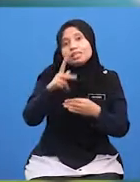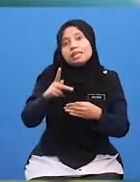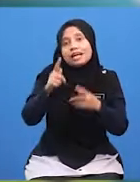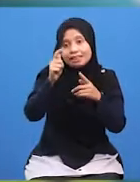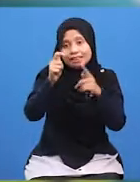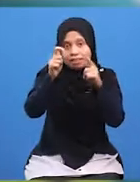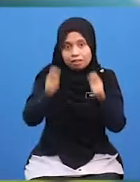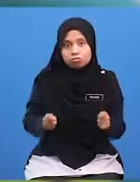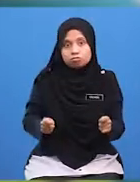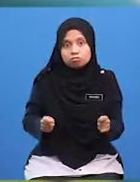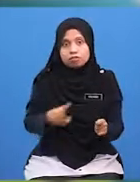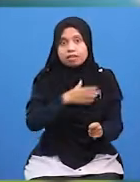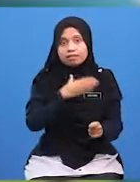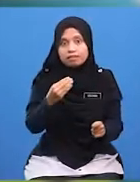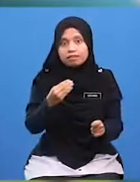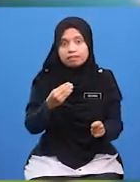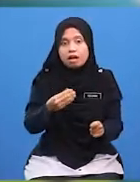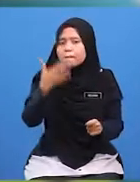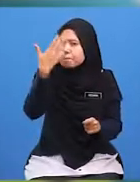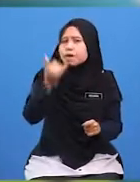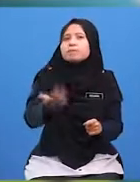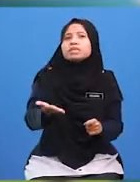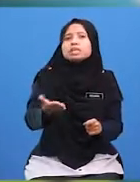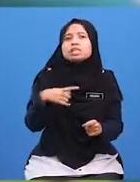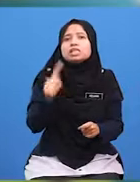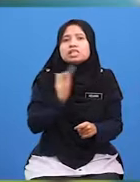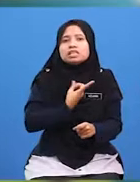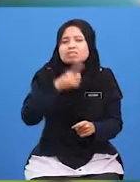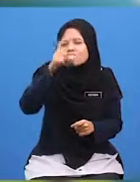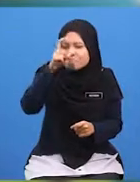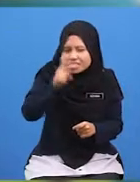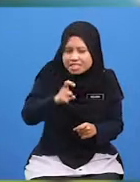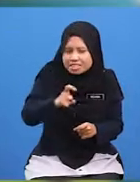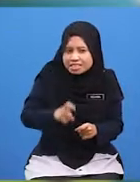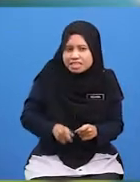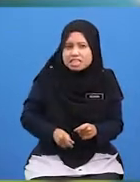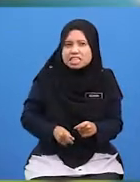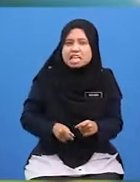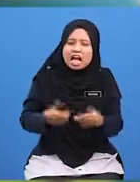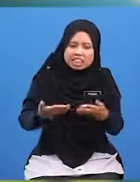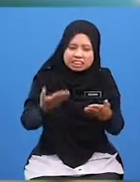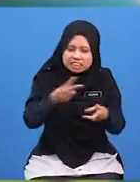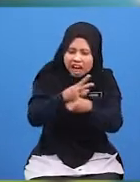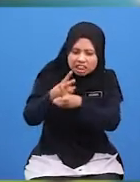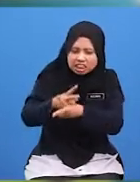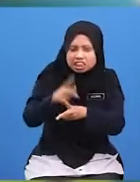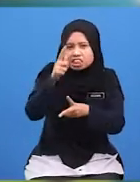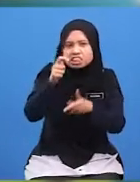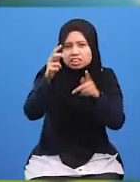Dan Mengapa Kita Mesti Memuliakan Mereka ya